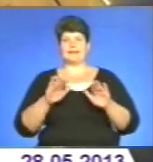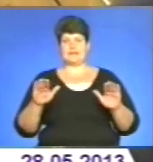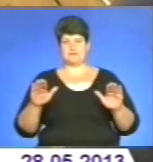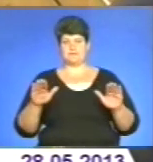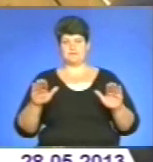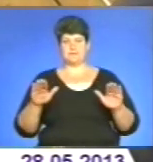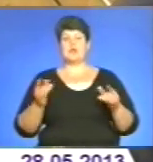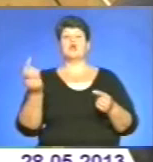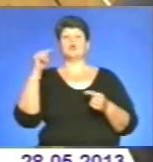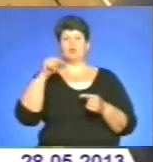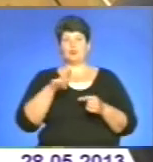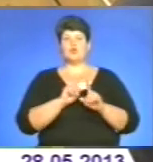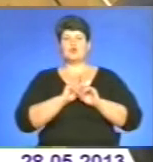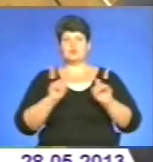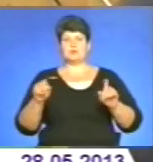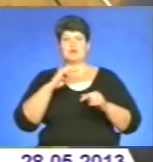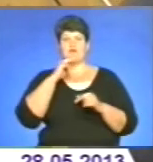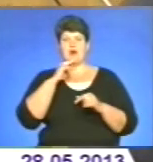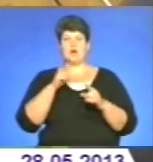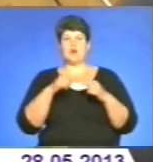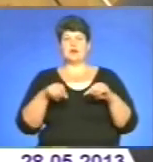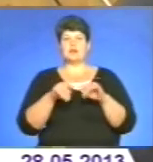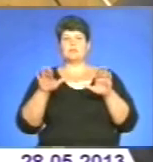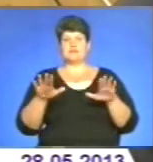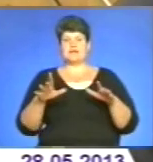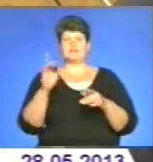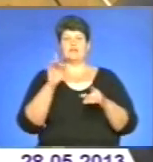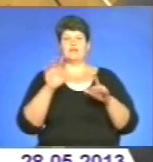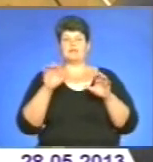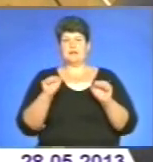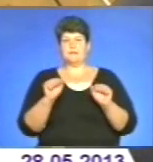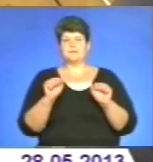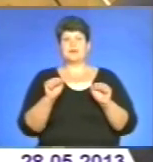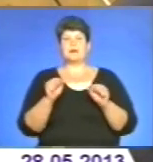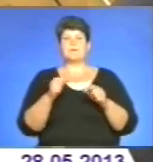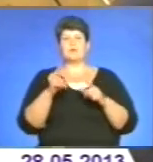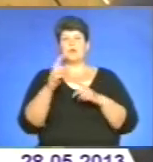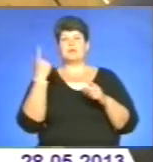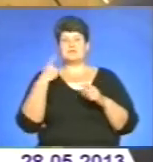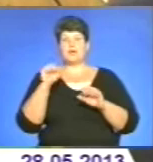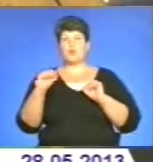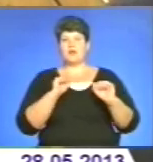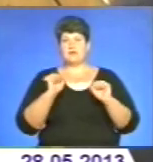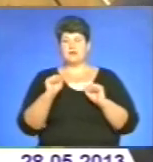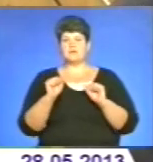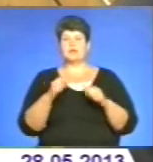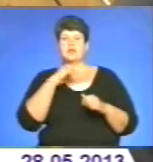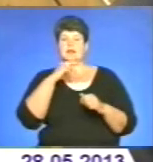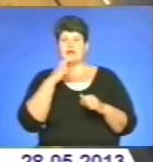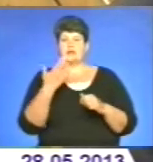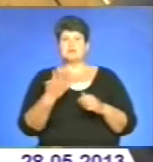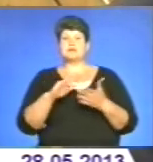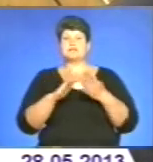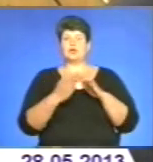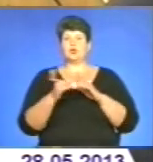Саме тому особлива увага і органів місцевих влад, районних державних адміністрацій і обласних управлінь приділялася стану готовності